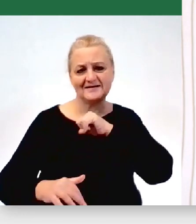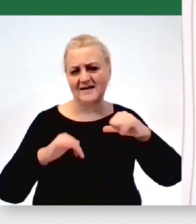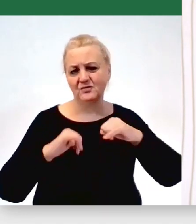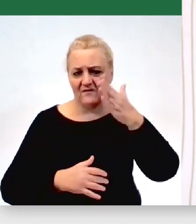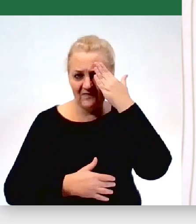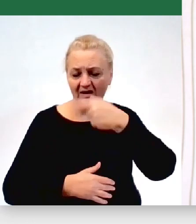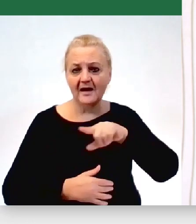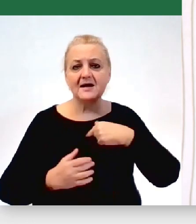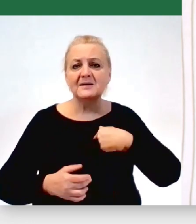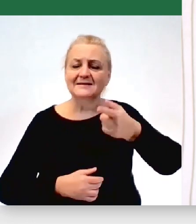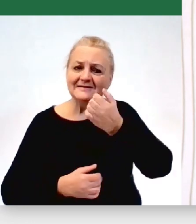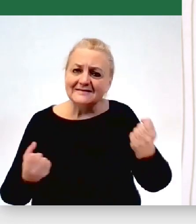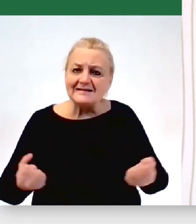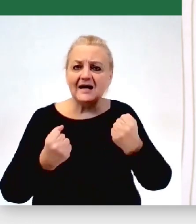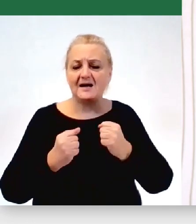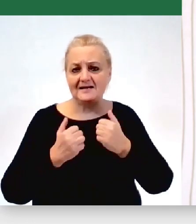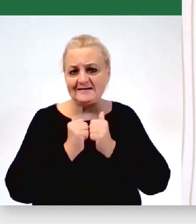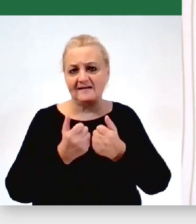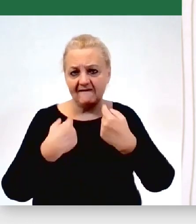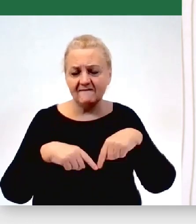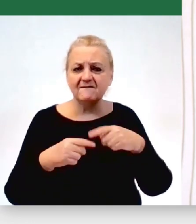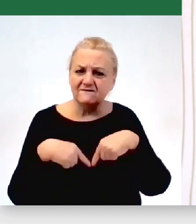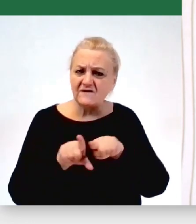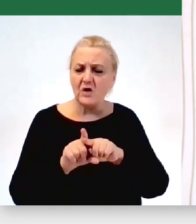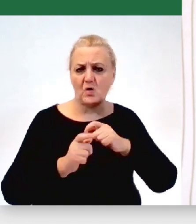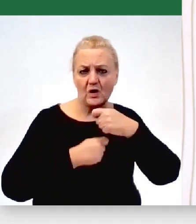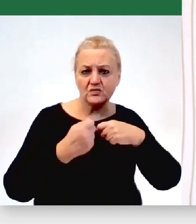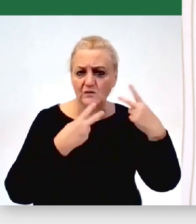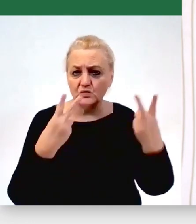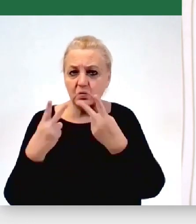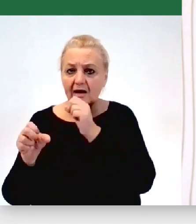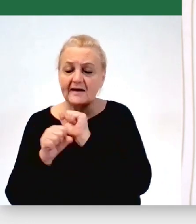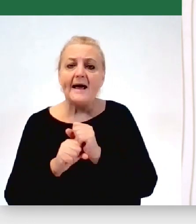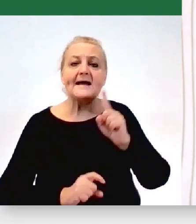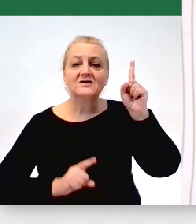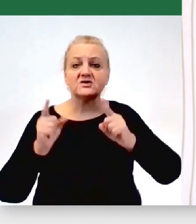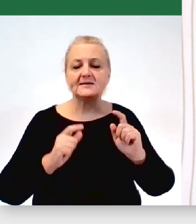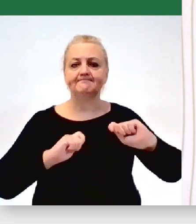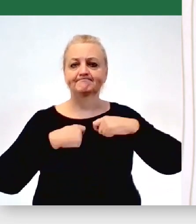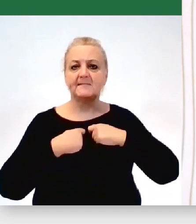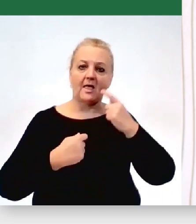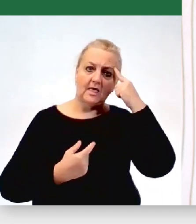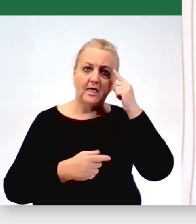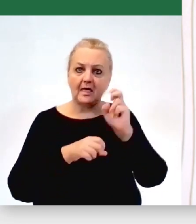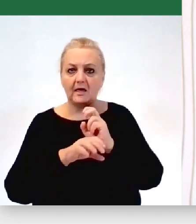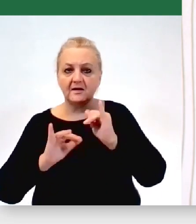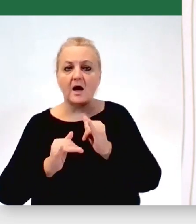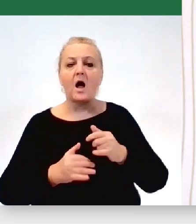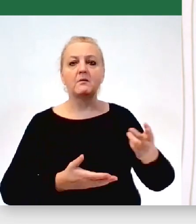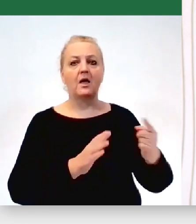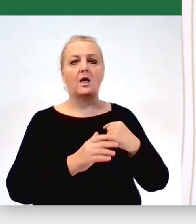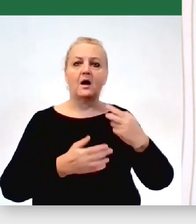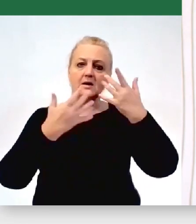zawsze stajemy na wysokości zadania i szukamy rozwiązań. Tylko, że czasami zmusza nas się do kombinowania, z którego później nas się rozlicza.